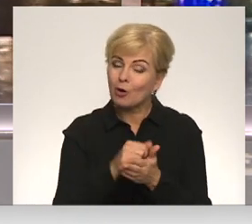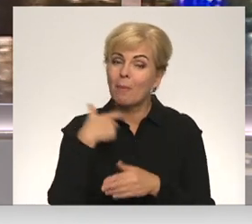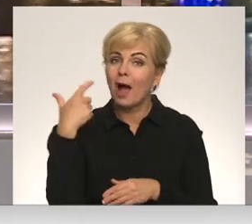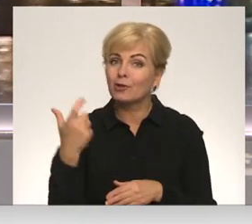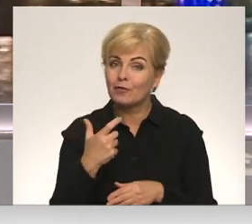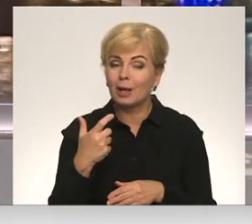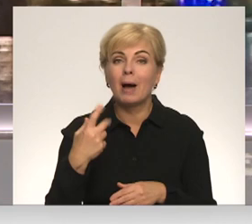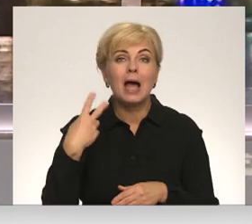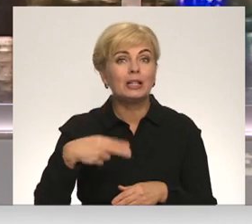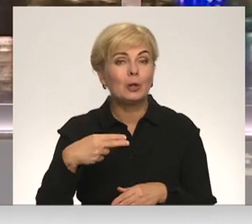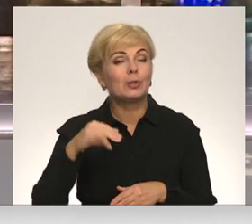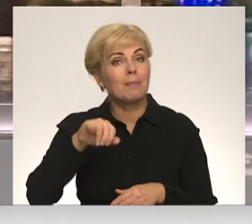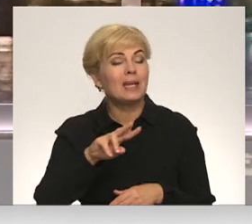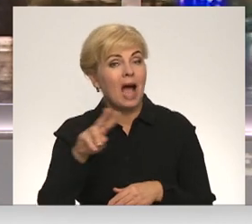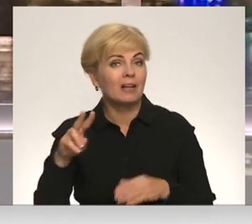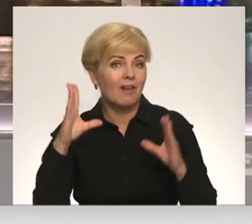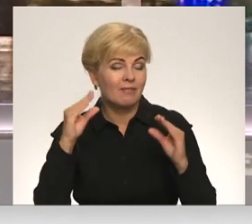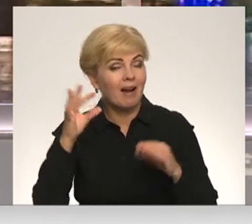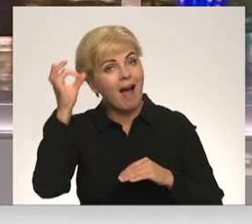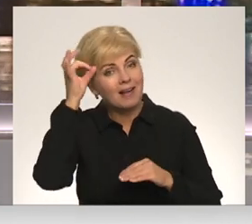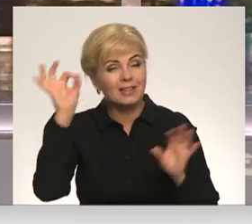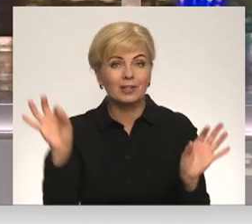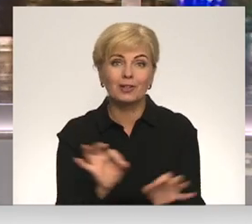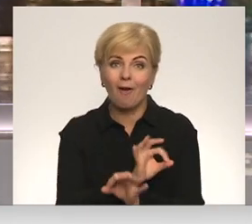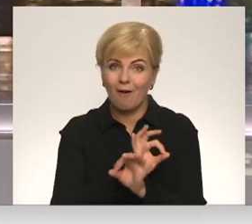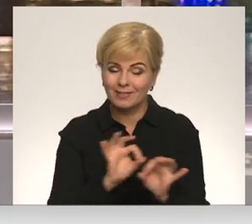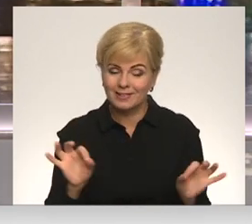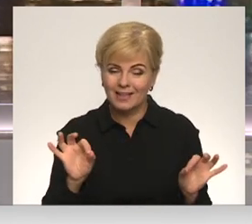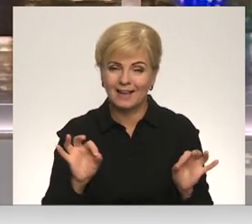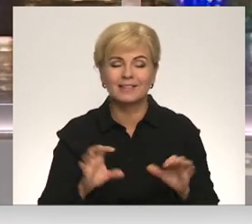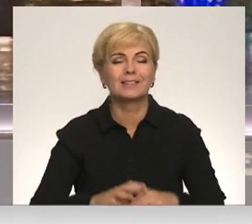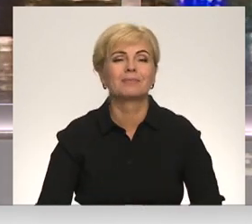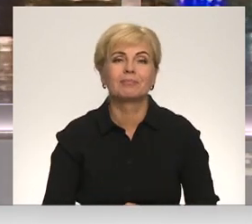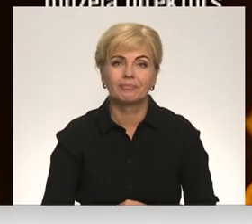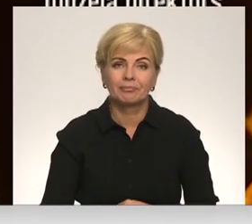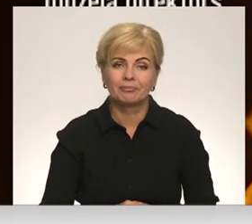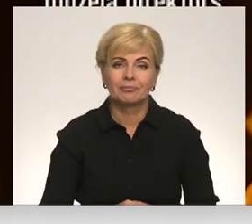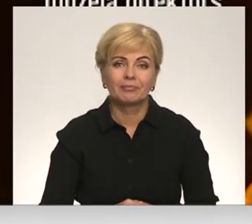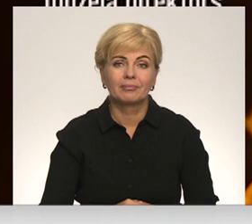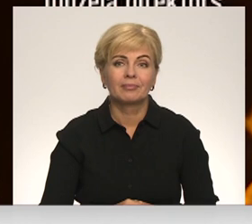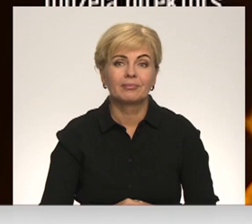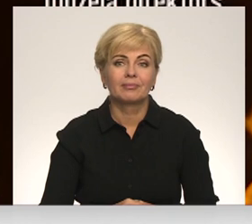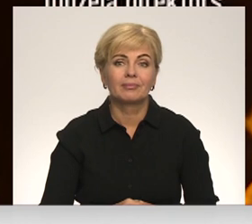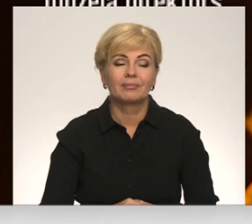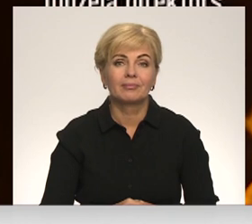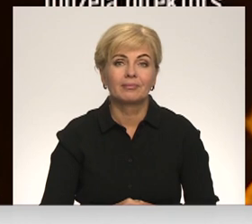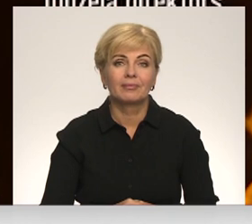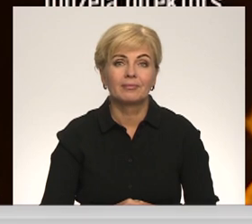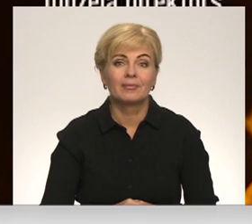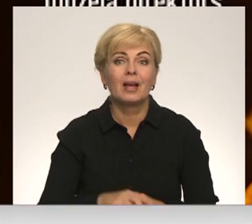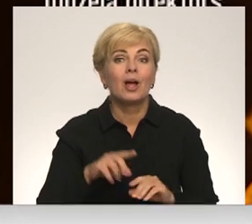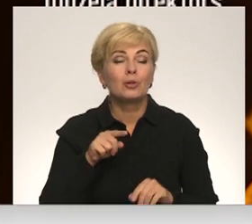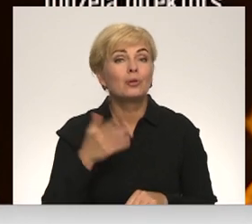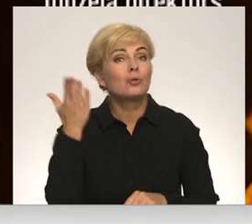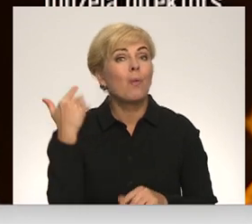un 20. janvāra vakarā atceras koncerts. Par to plašāk, Dāvids Freidenfelts. To laiku